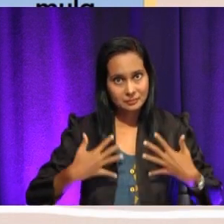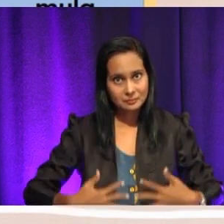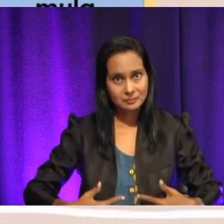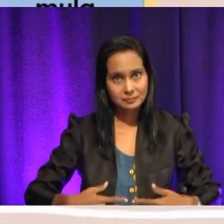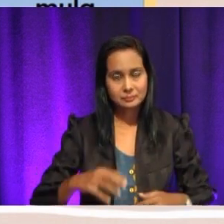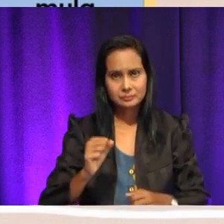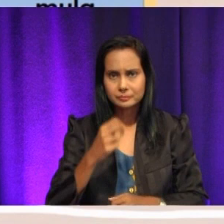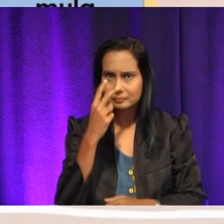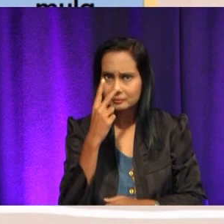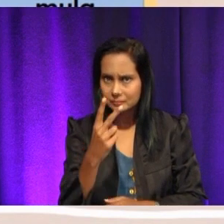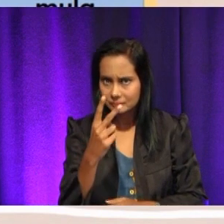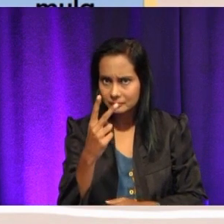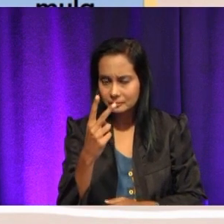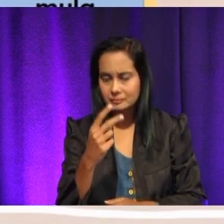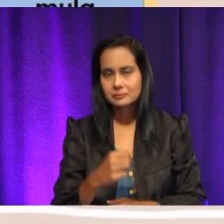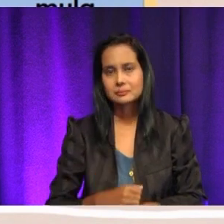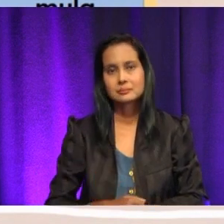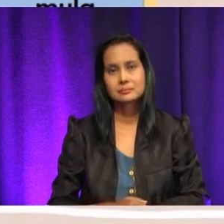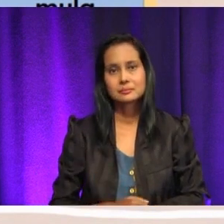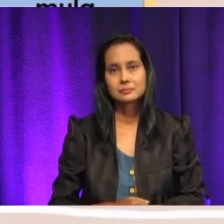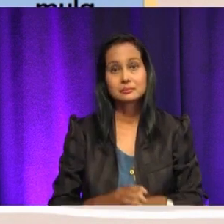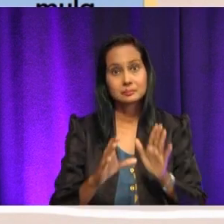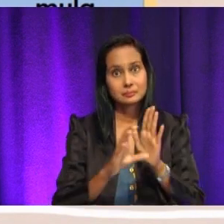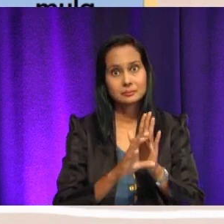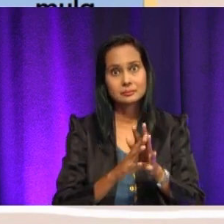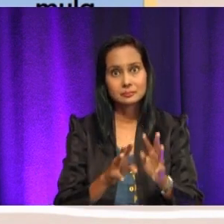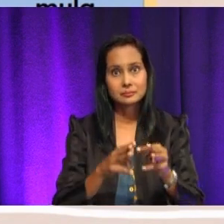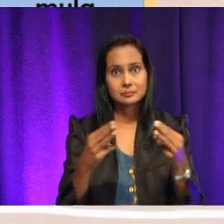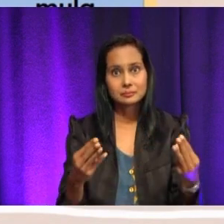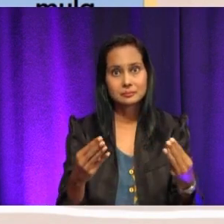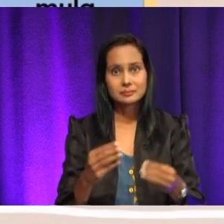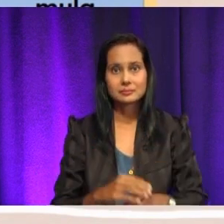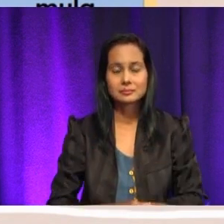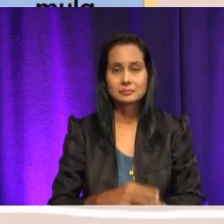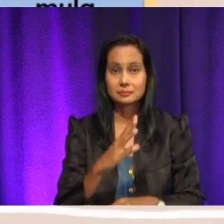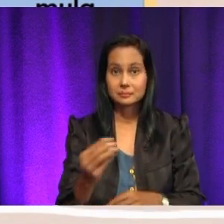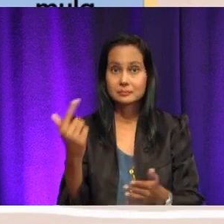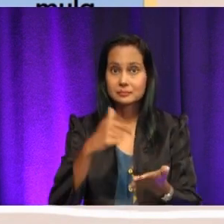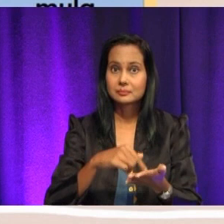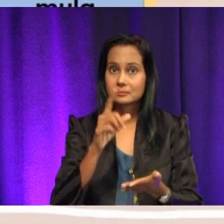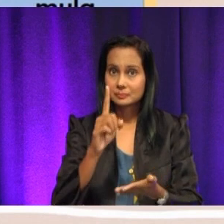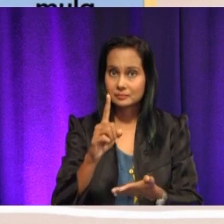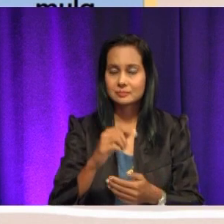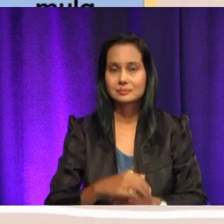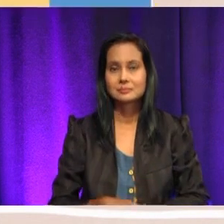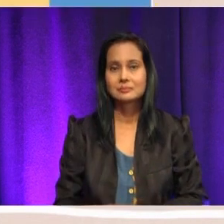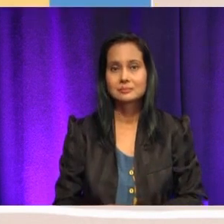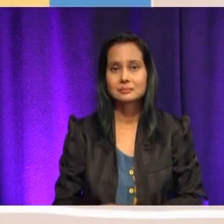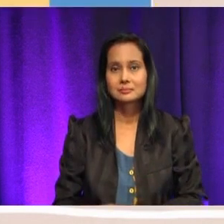Begitu juga dengan murid-murid di rumah. Boleh melihat contoh manual ini. Dan satu lagi, Cikgu akan paparkan